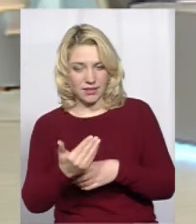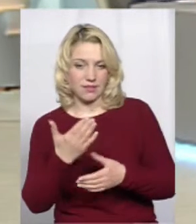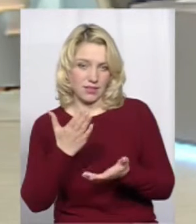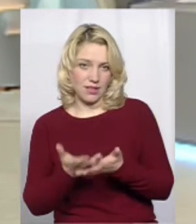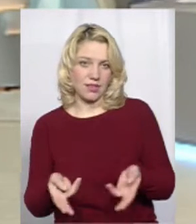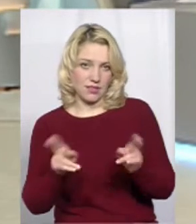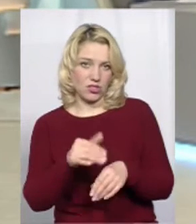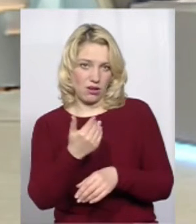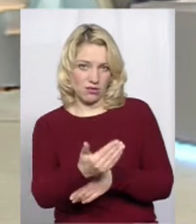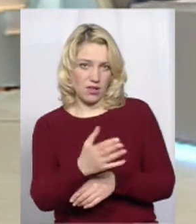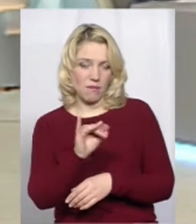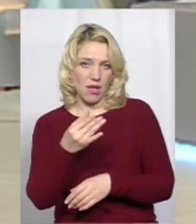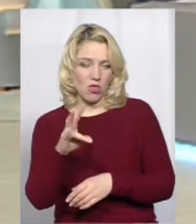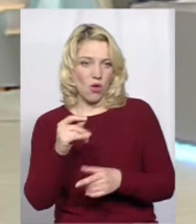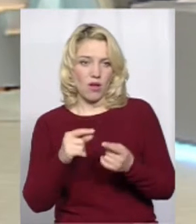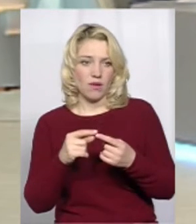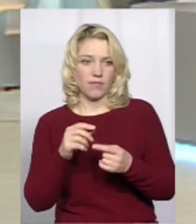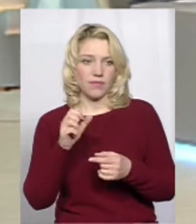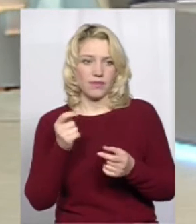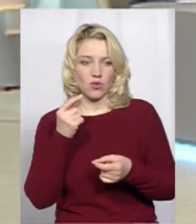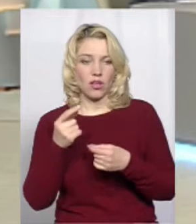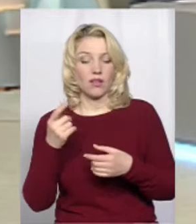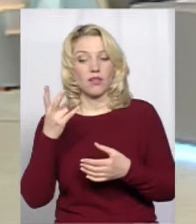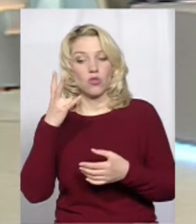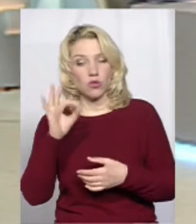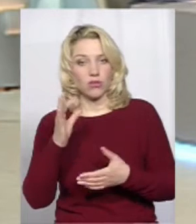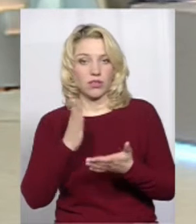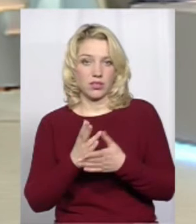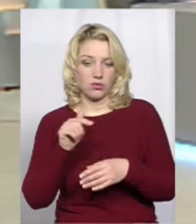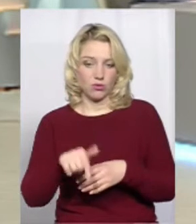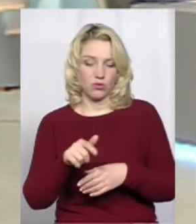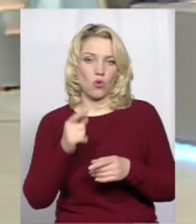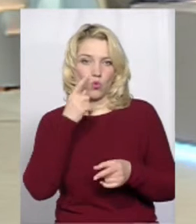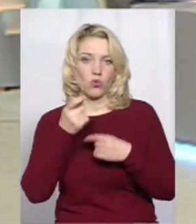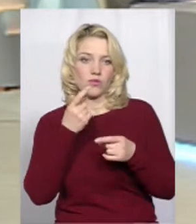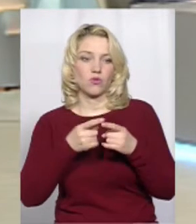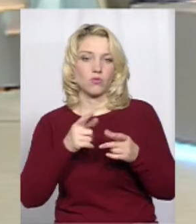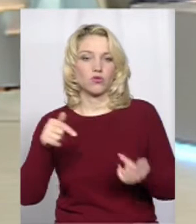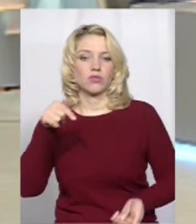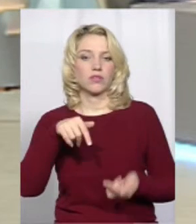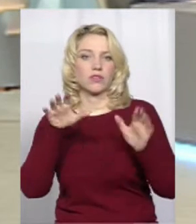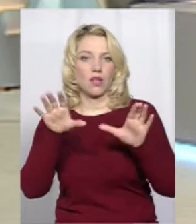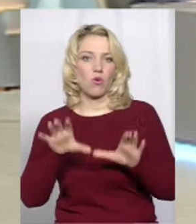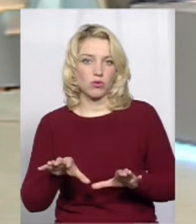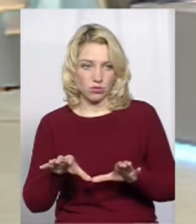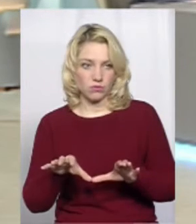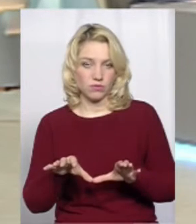власності громади. Так, окремих ніяких немає. Але тут є нюанс в тому, якщо, ну, згідно закону,